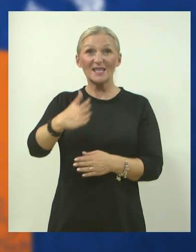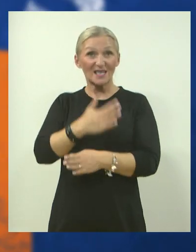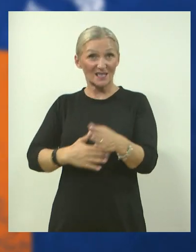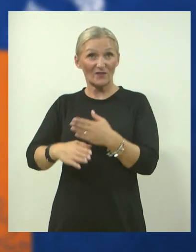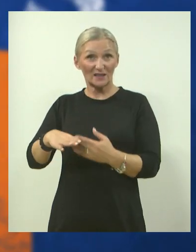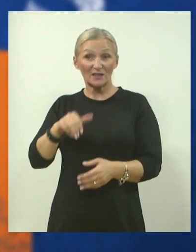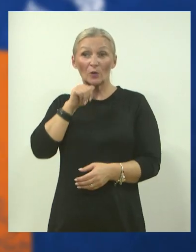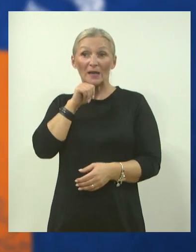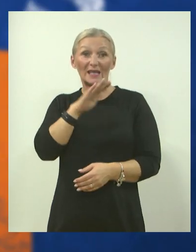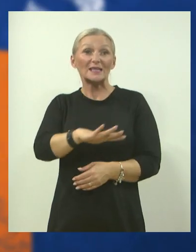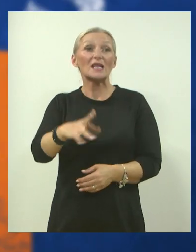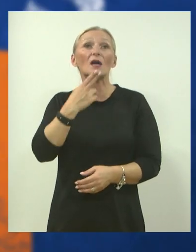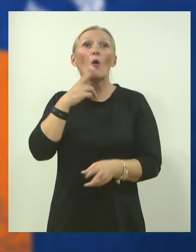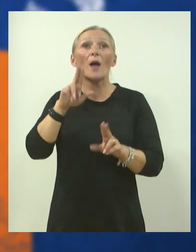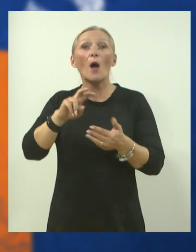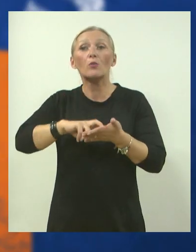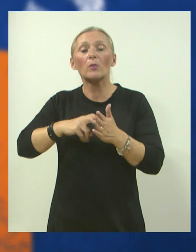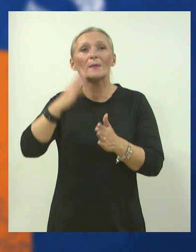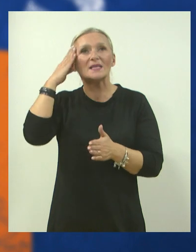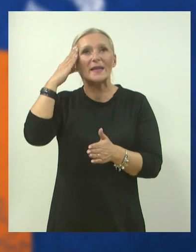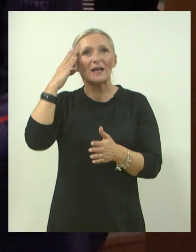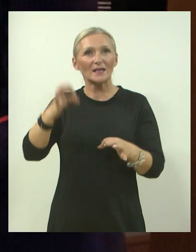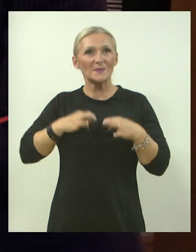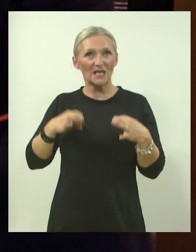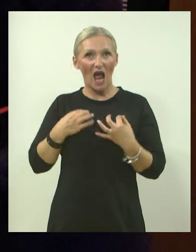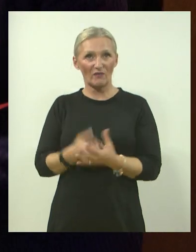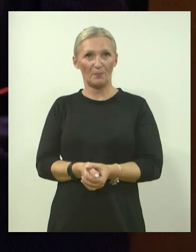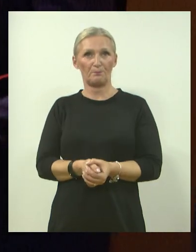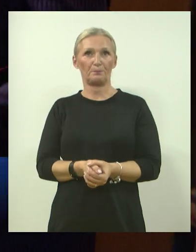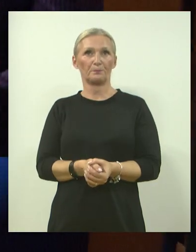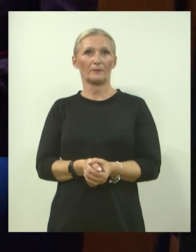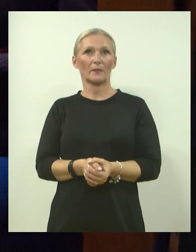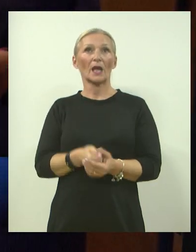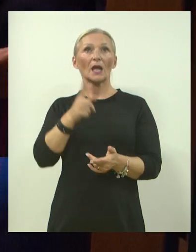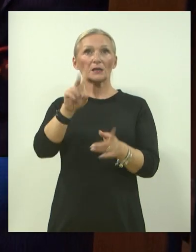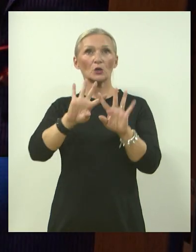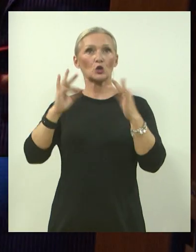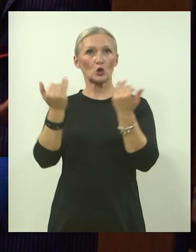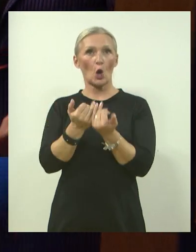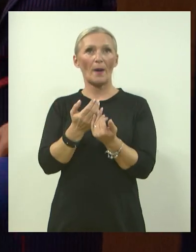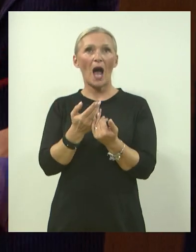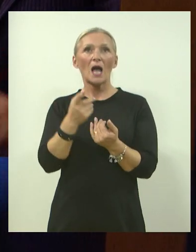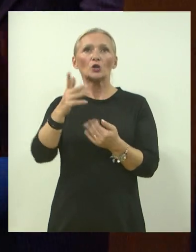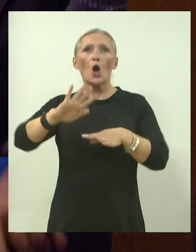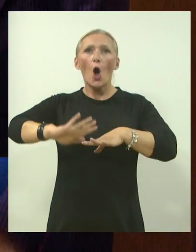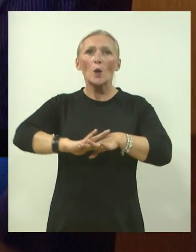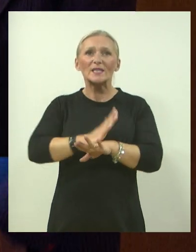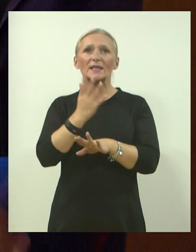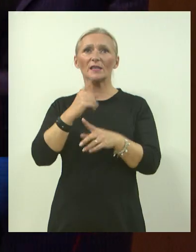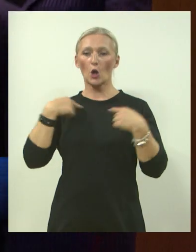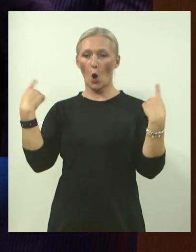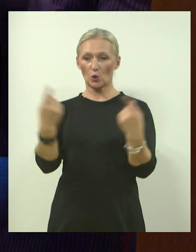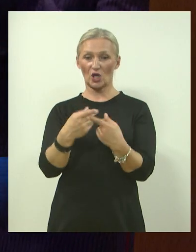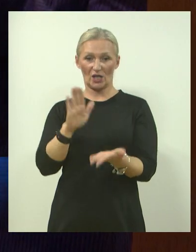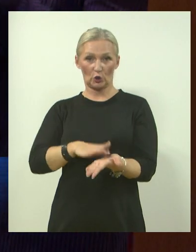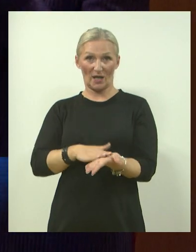ali i kod djece koje imaju problema s mentalnim zdravljem. Snu zelen soba je više osjetilno okruženje koje